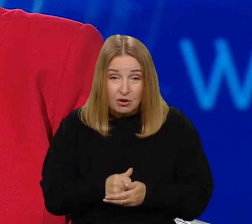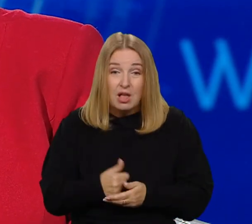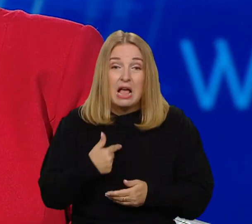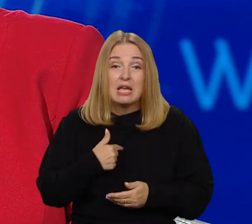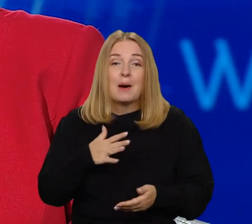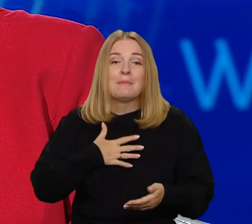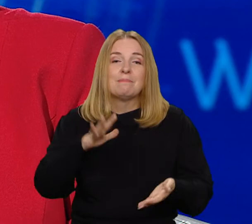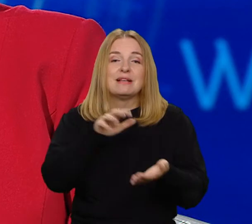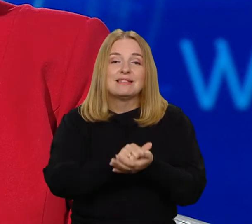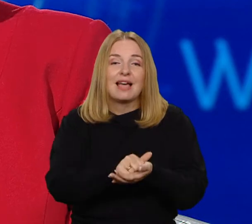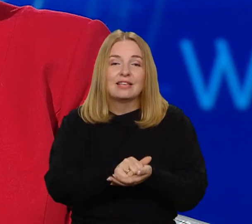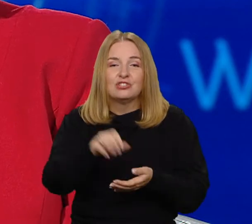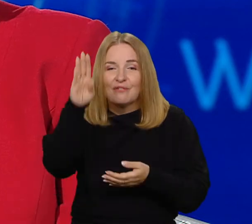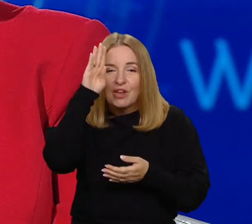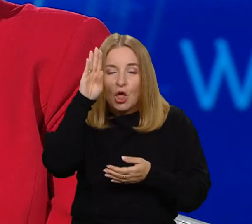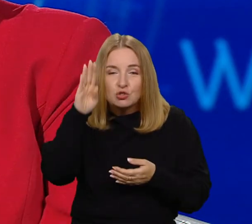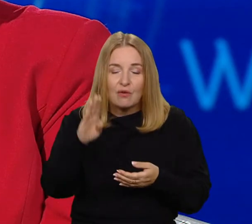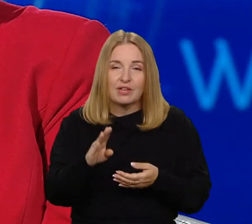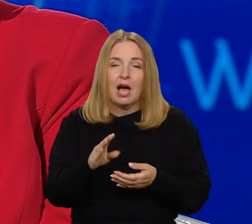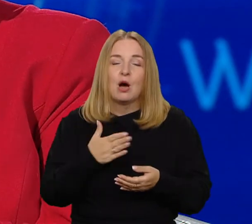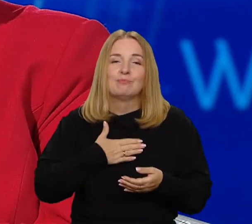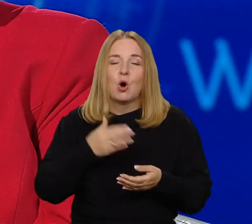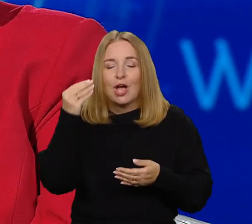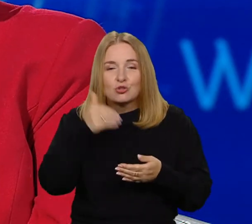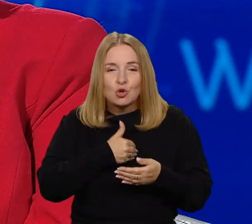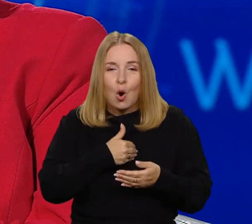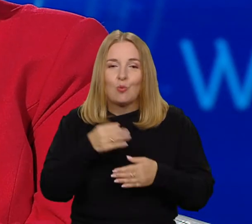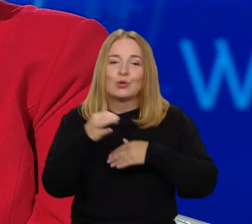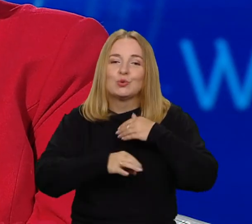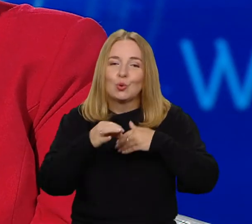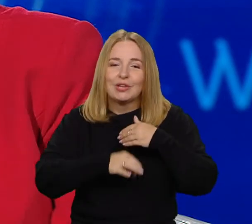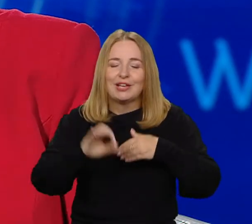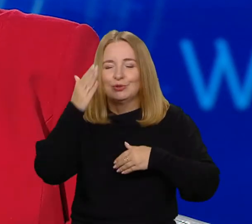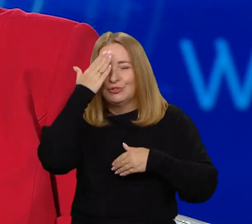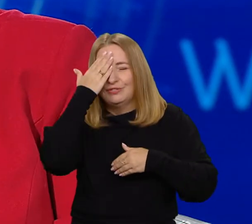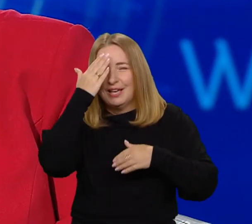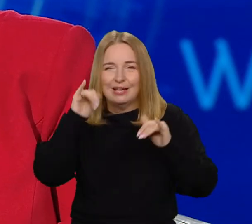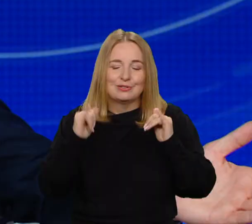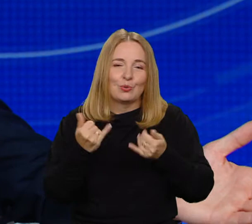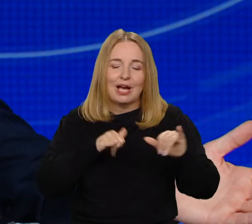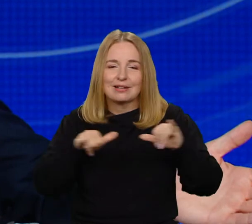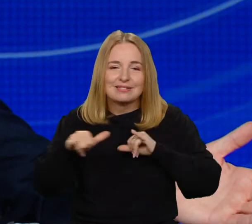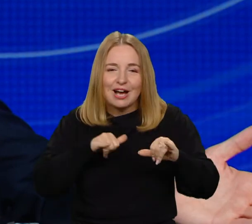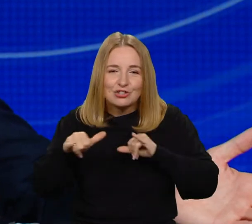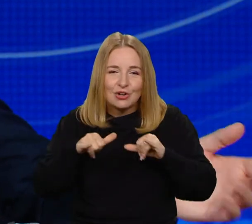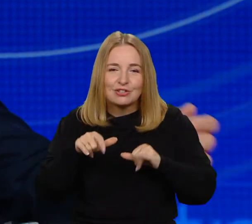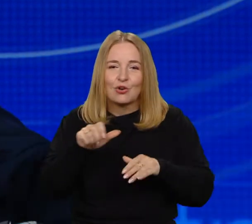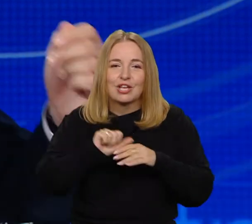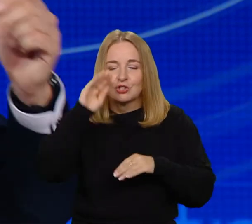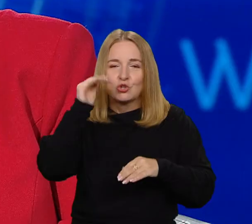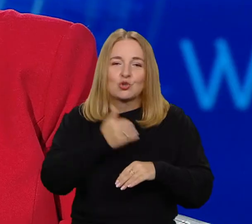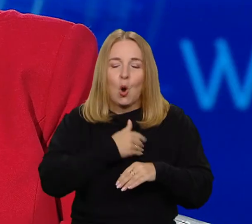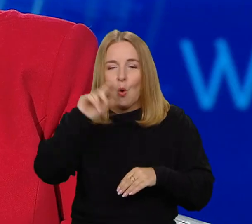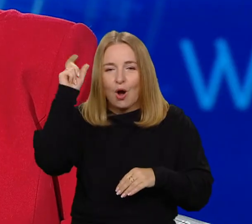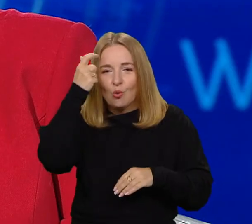w mojej uczelni, gdzie studenci są bardzo zorientowani menadżersko-sprawnościowo. szkoła główna handlowa. To jest